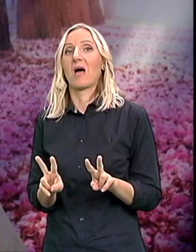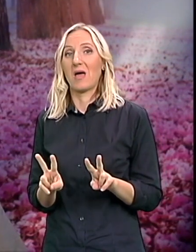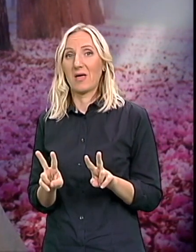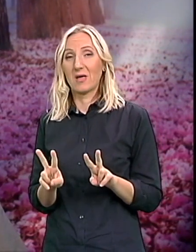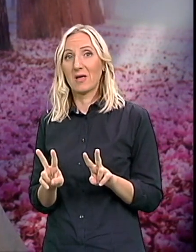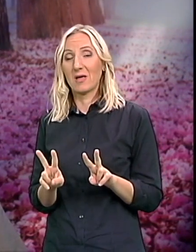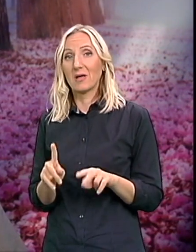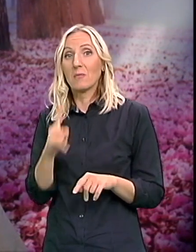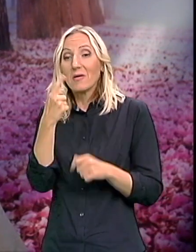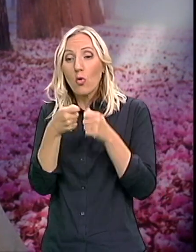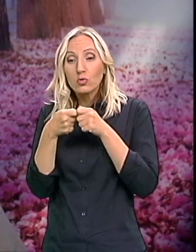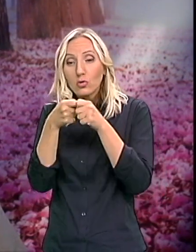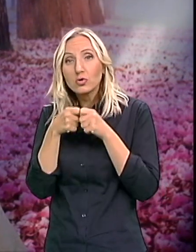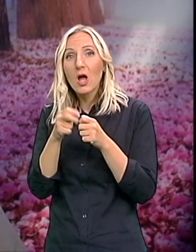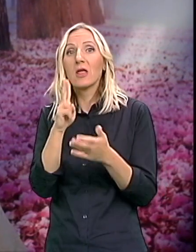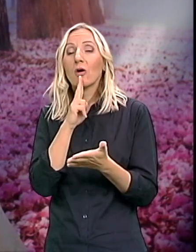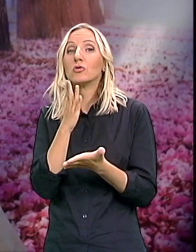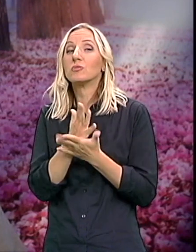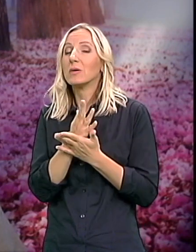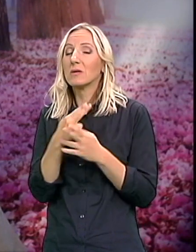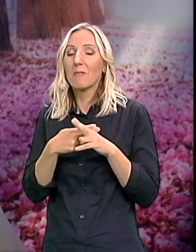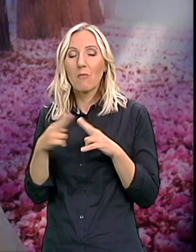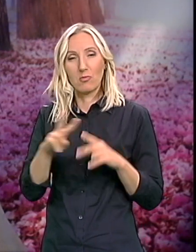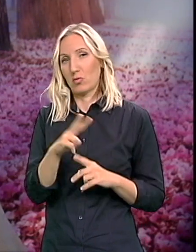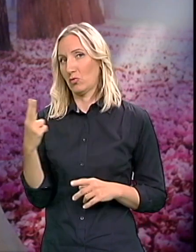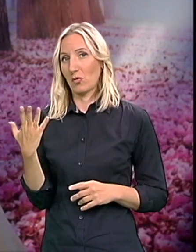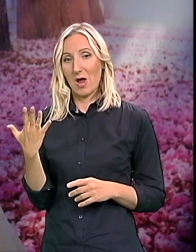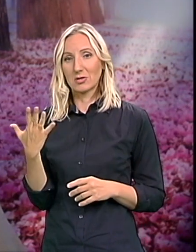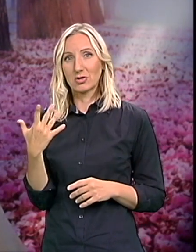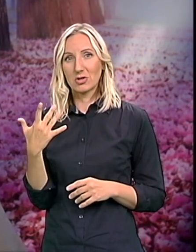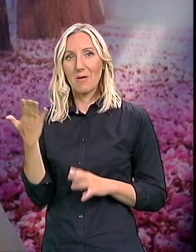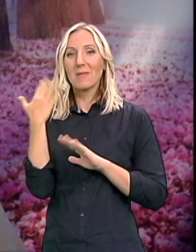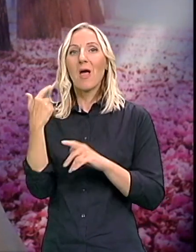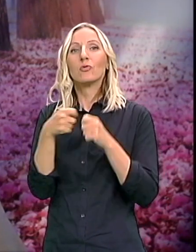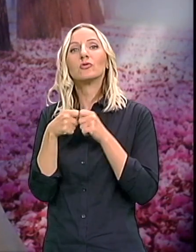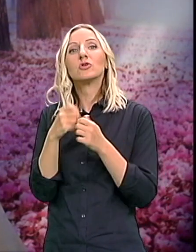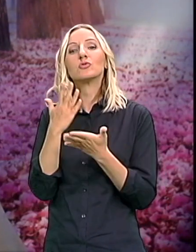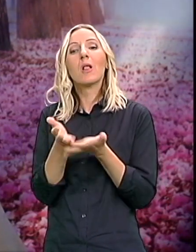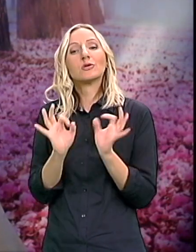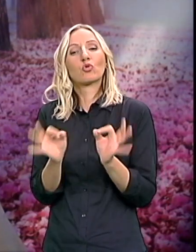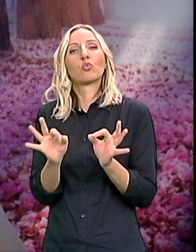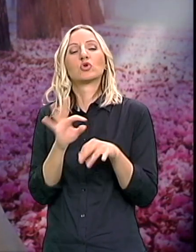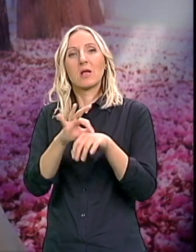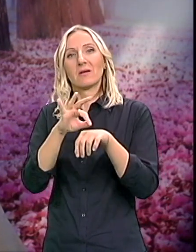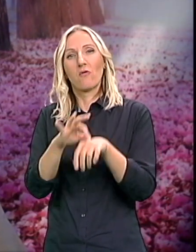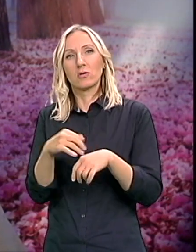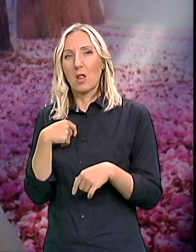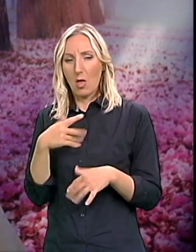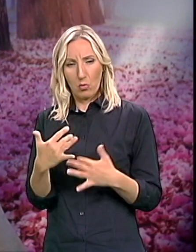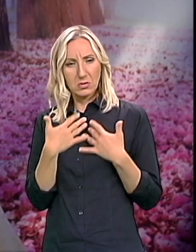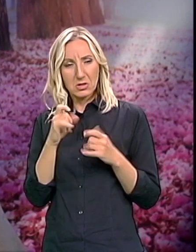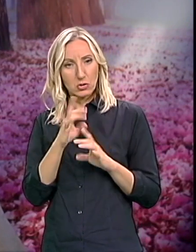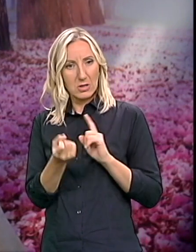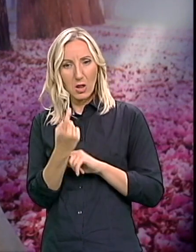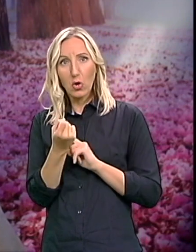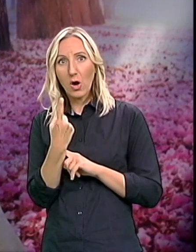Prvo udruženje koje će da bude sasvim drugačije Ovo udruženje su vodili stručnjaci Ja sam stalno imala utisak da se ništa nije dešavalo